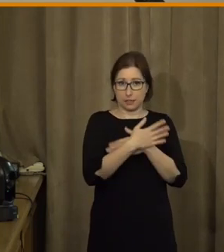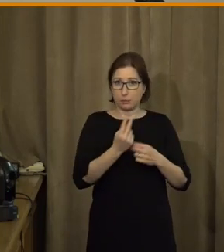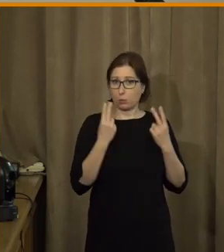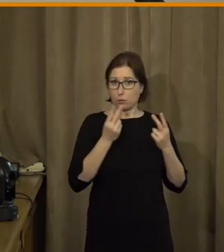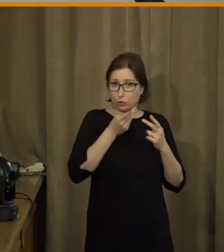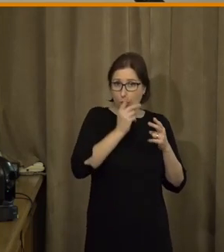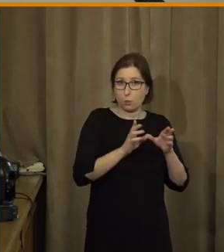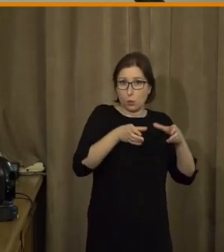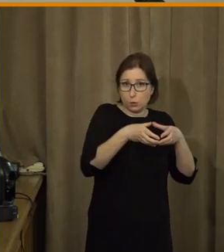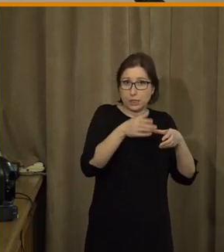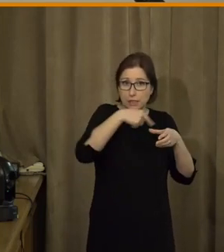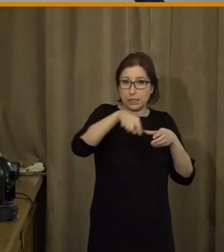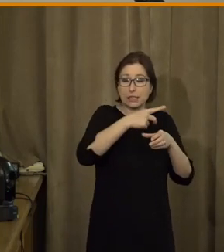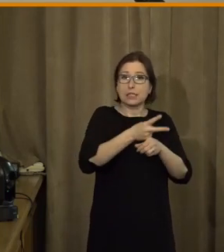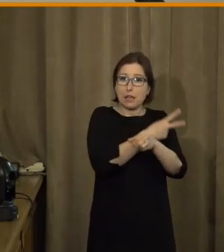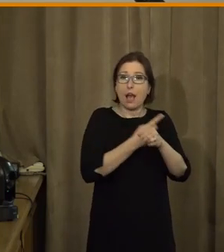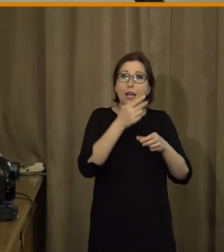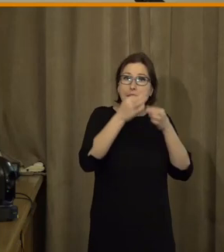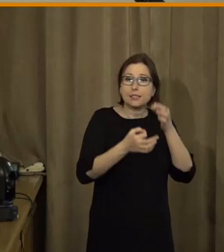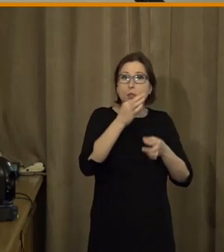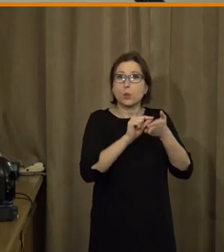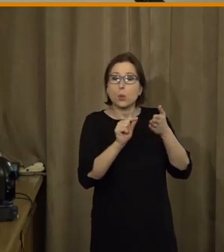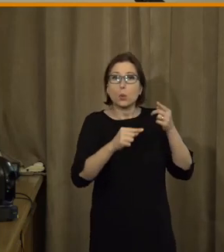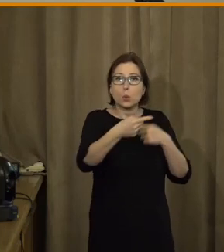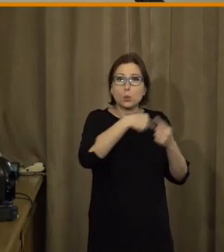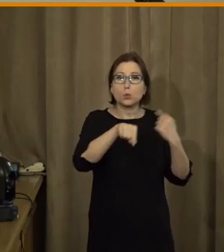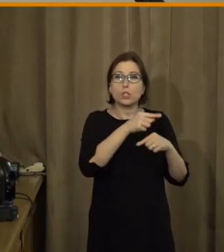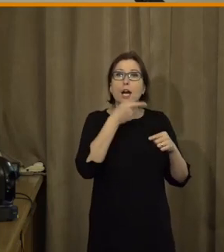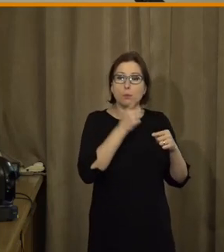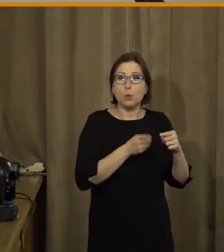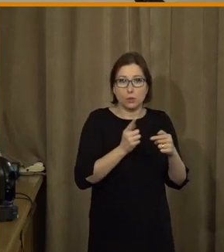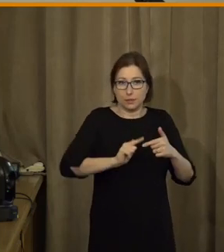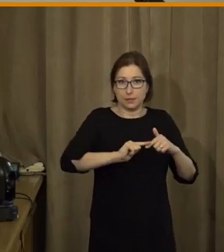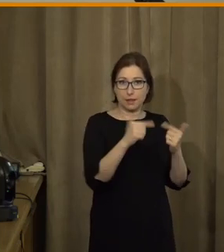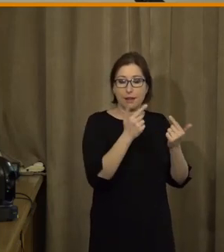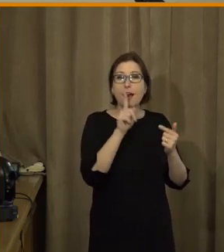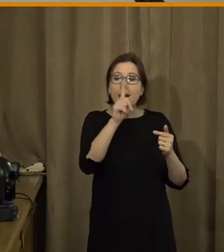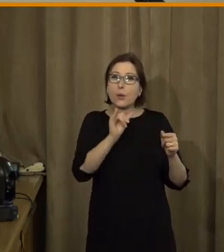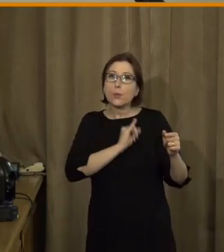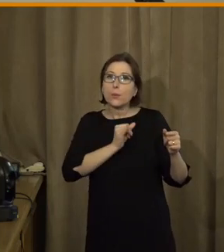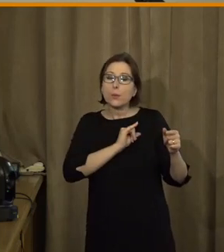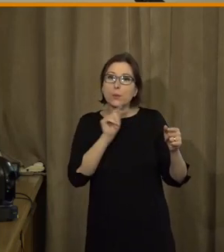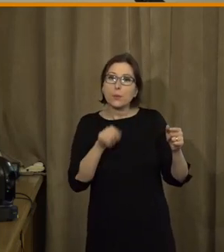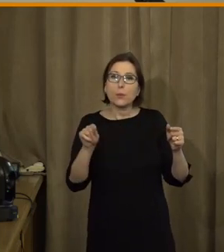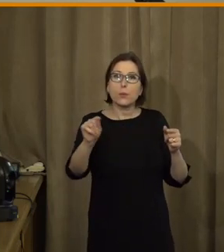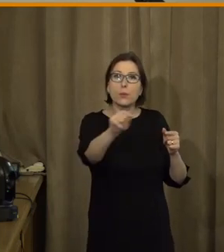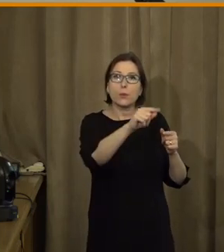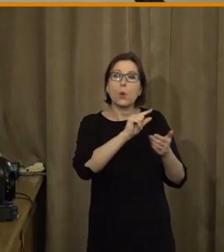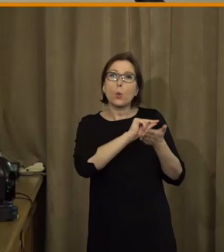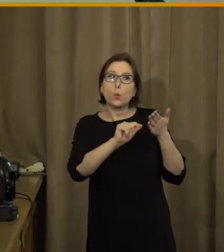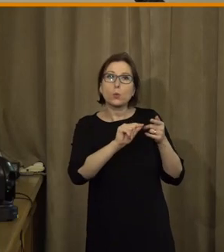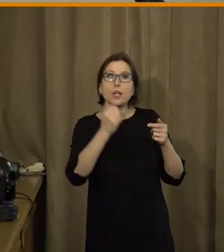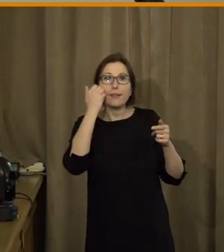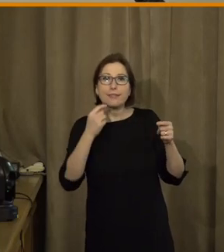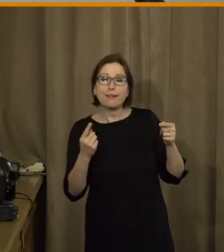nepochybuji a nemyslím, že by to mělo předmětem tady jako nějaké debaty, ale to, co mě zajímá, je to vnější úřadování.